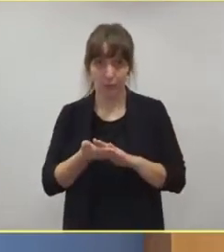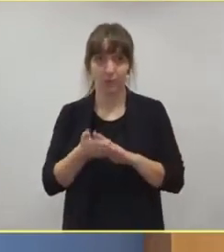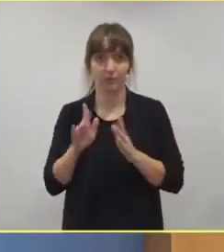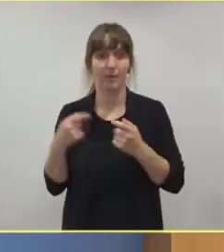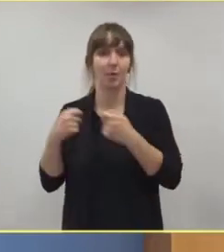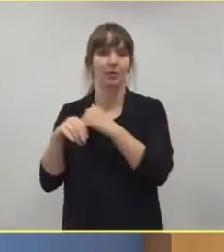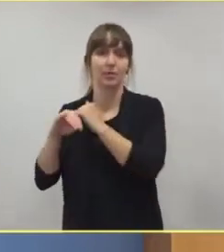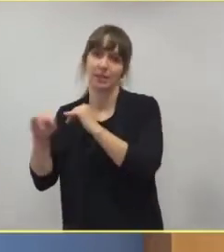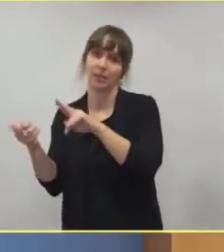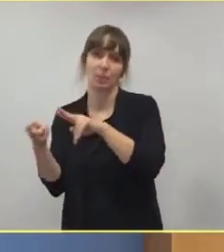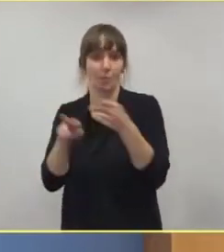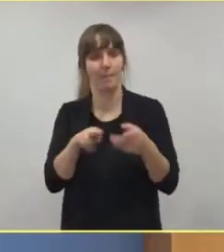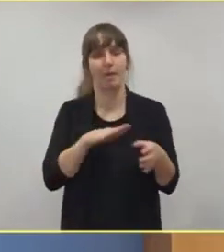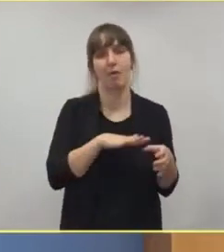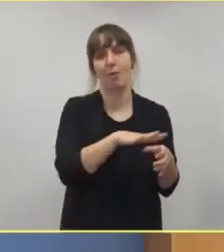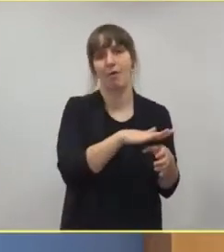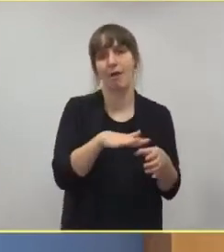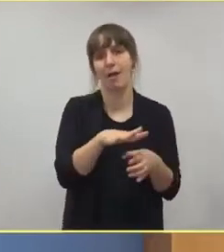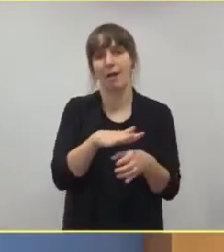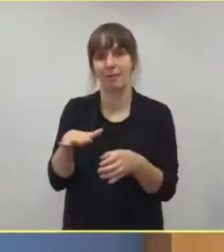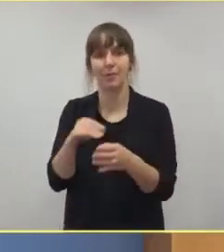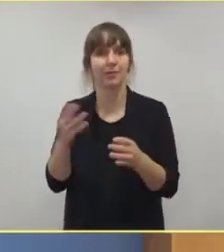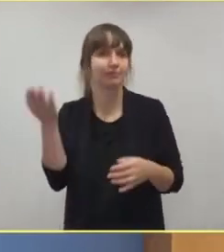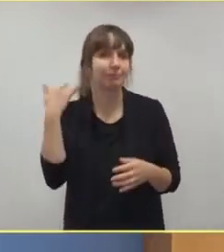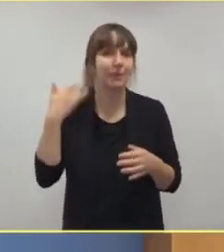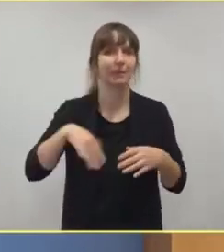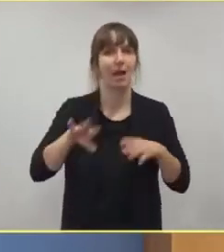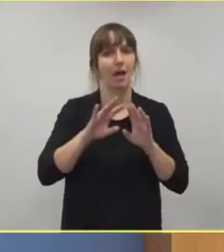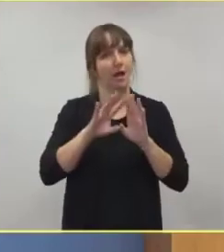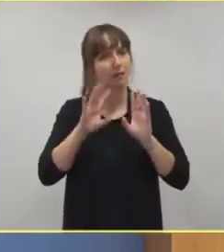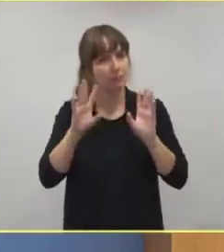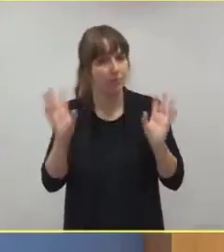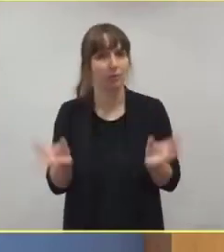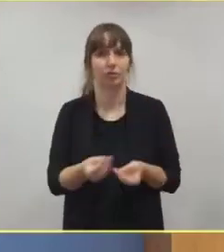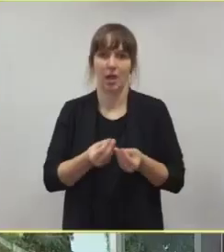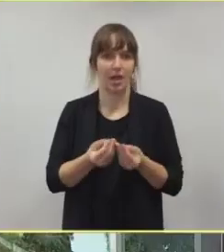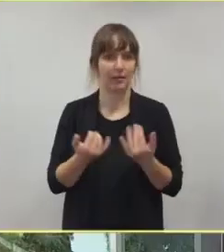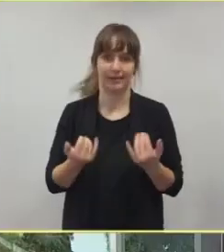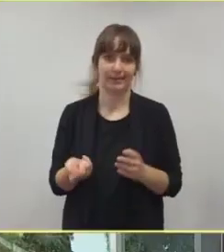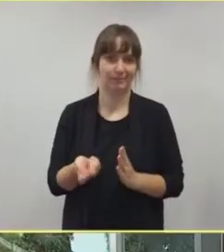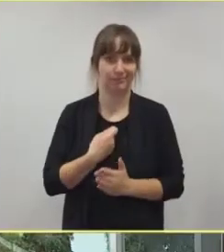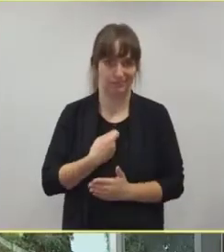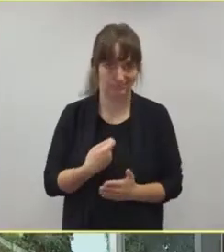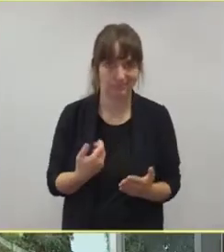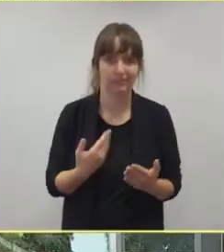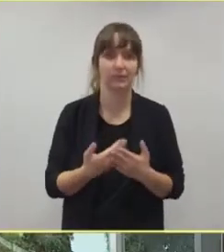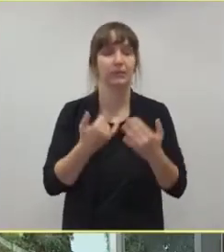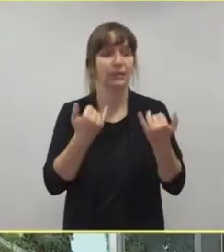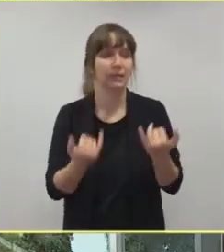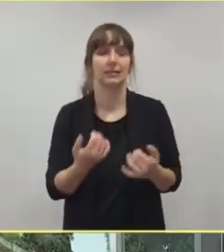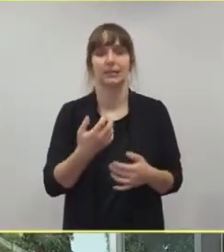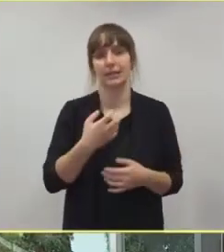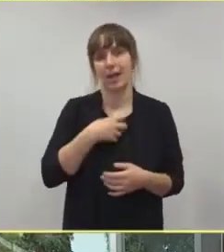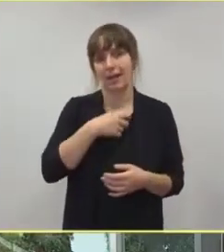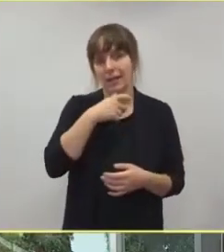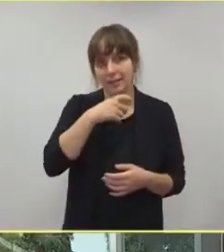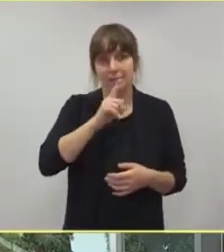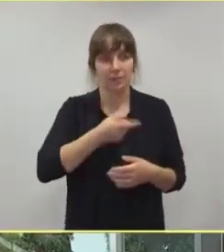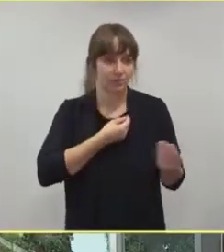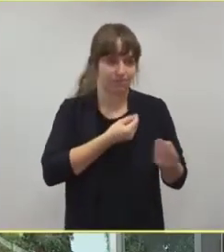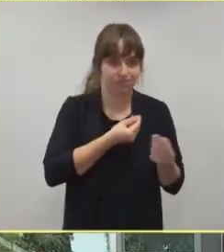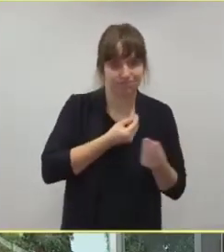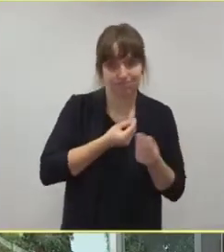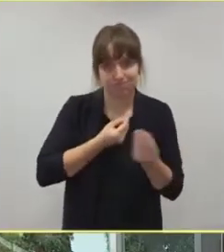wir haben nicht mehr diese Freihaltepauschalen, sondern das muss dann eben mit den Krankenkassen verhandelt werden. Aber da ist auch Geld